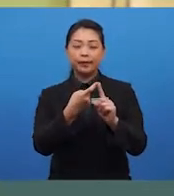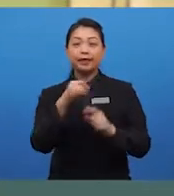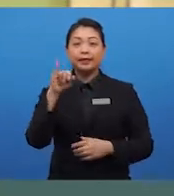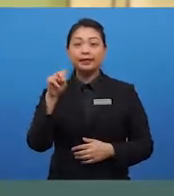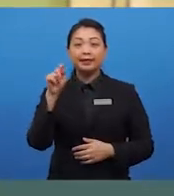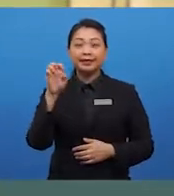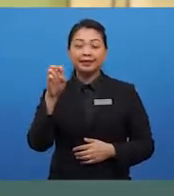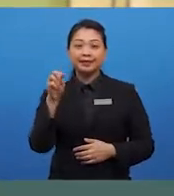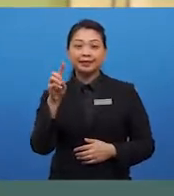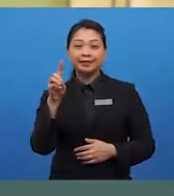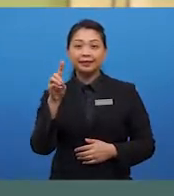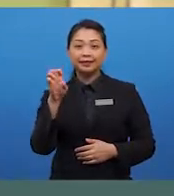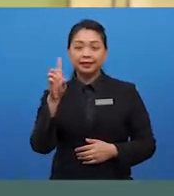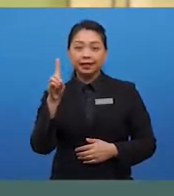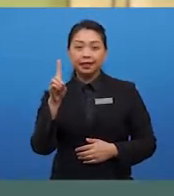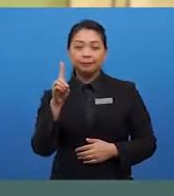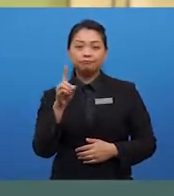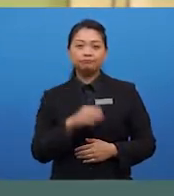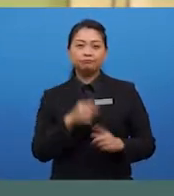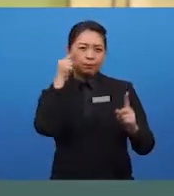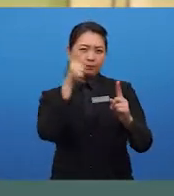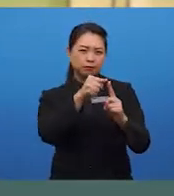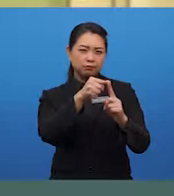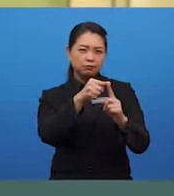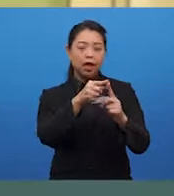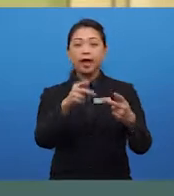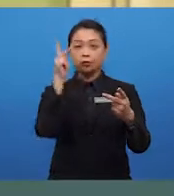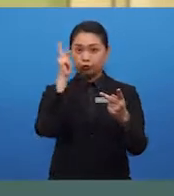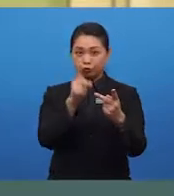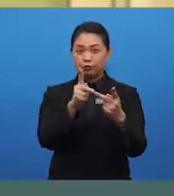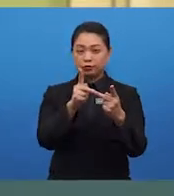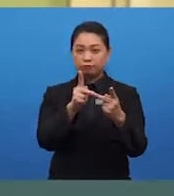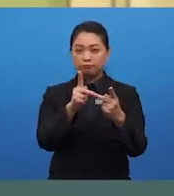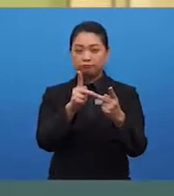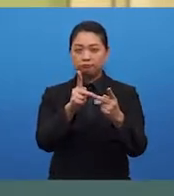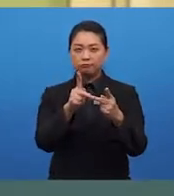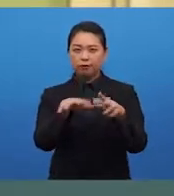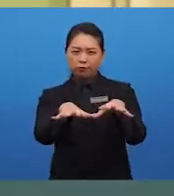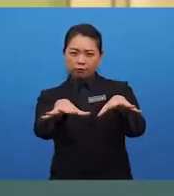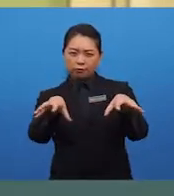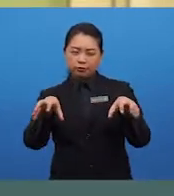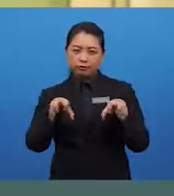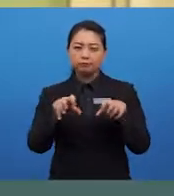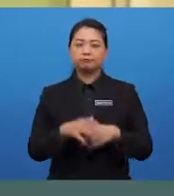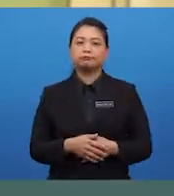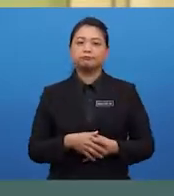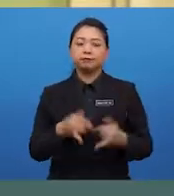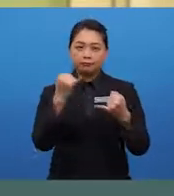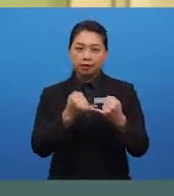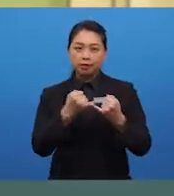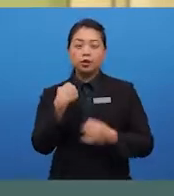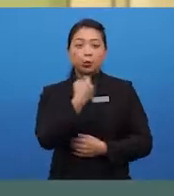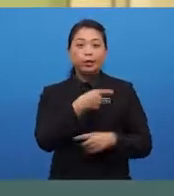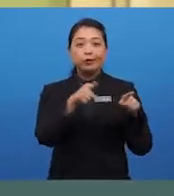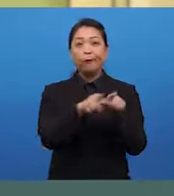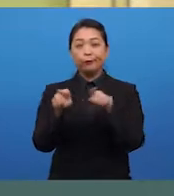betul dan untuk mengembangkan penduduk. terakhir, kita juga